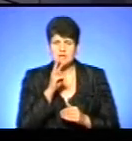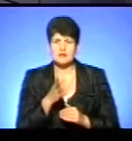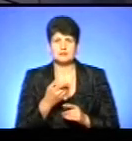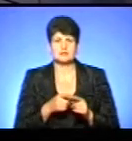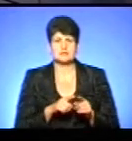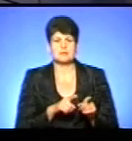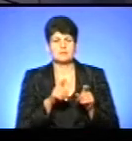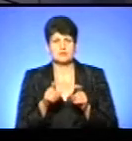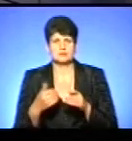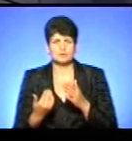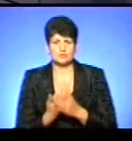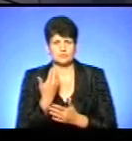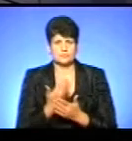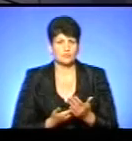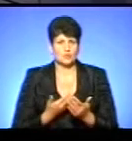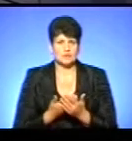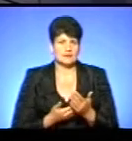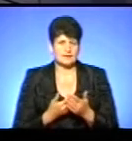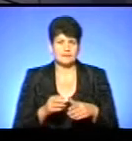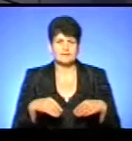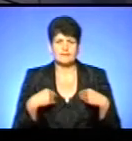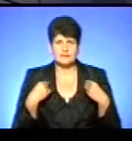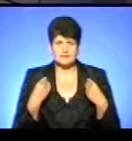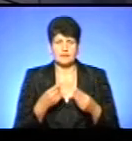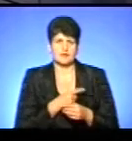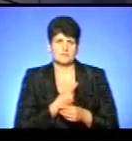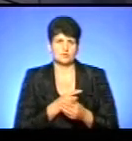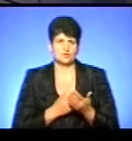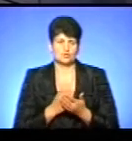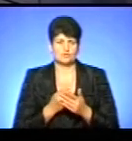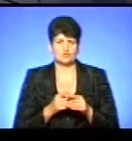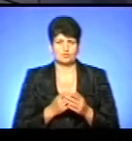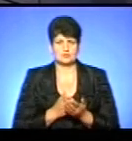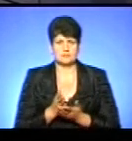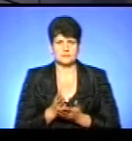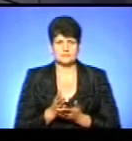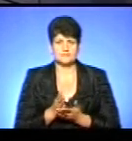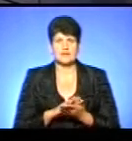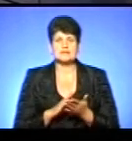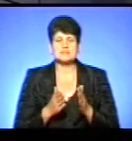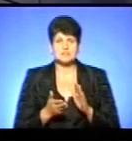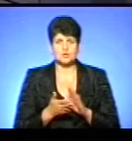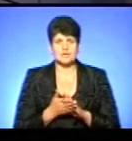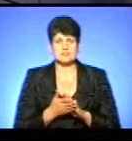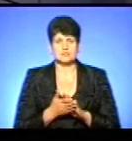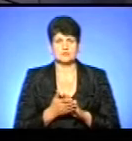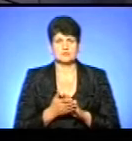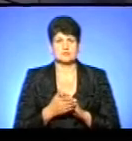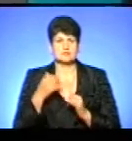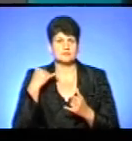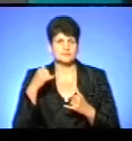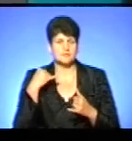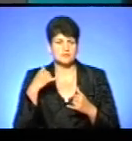перехід на нову модель надання саме медичних послуг в тому напрямку. Ситуацію з оперативно-диспетчерським центром